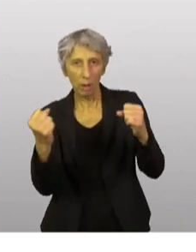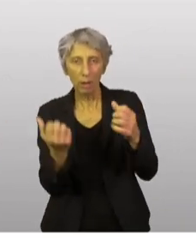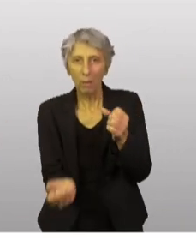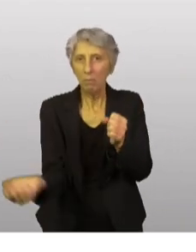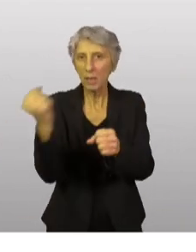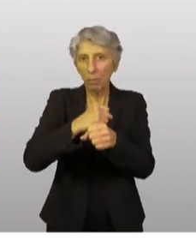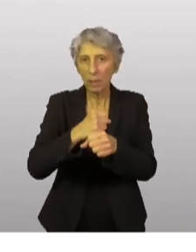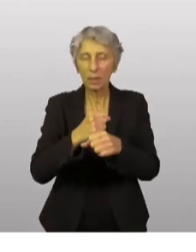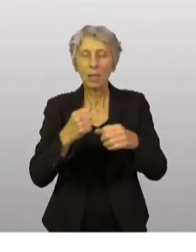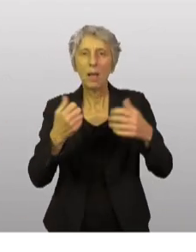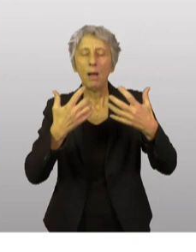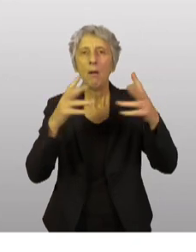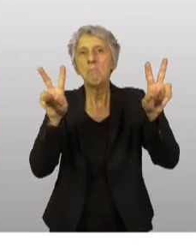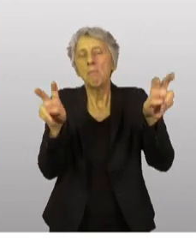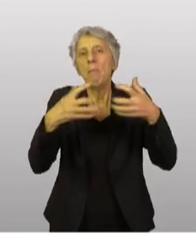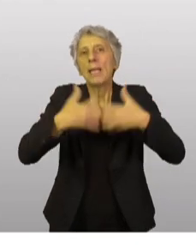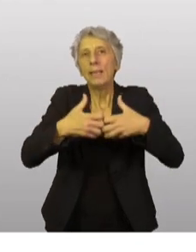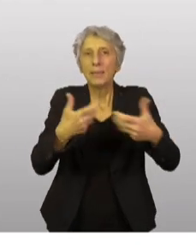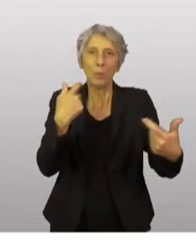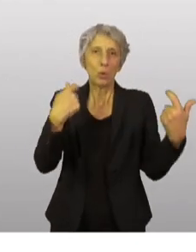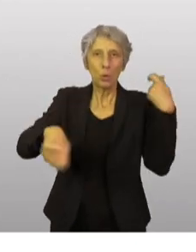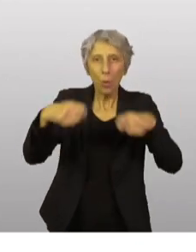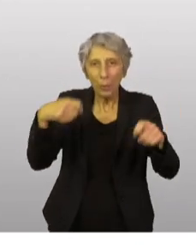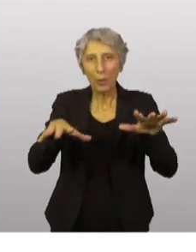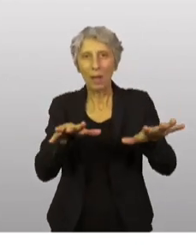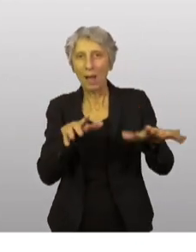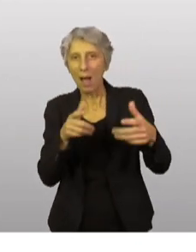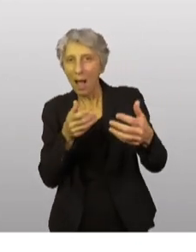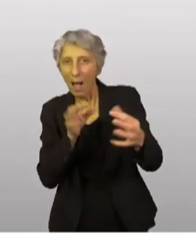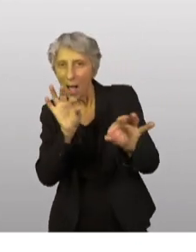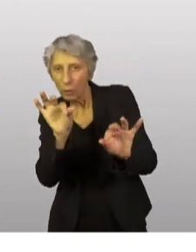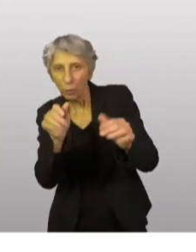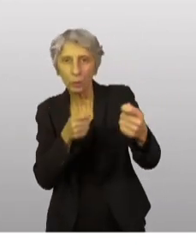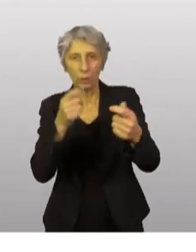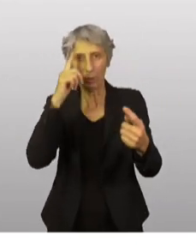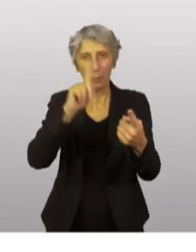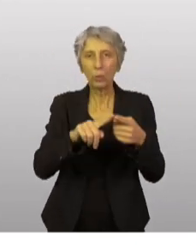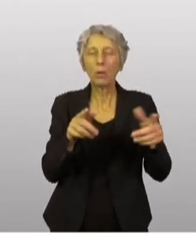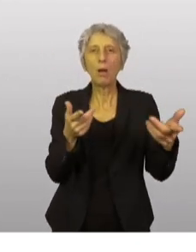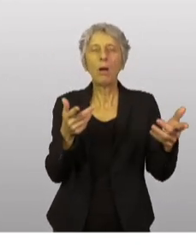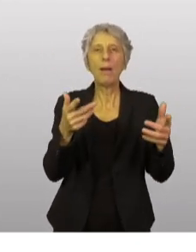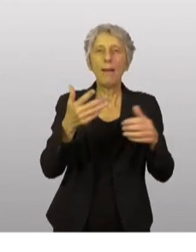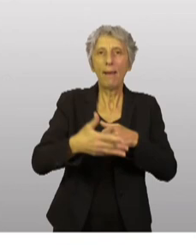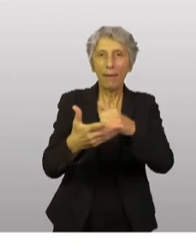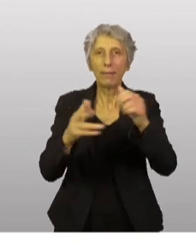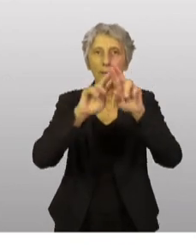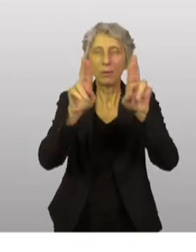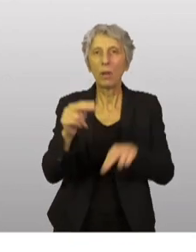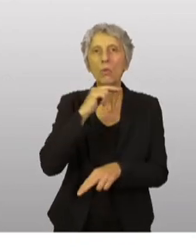'un mécanisme souple et flexible pour coordonner l'aide internationale d'urgence.